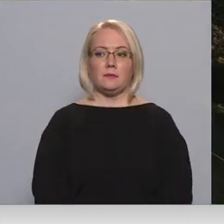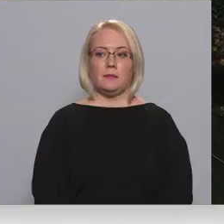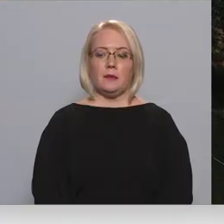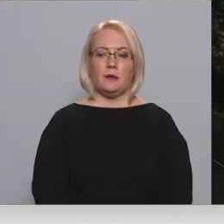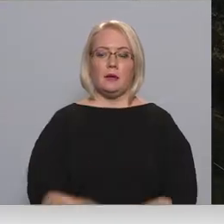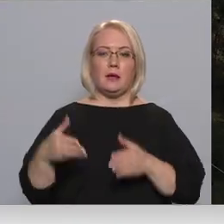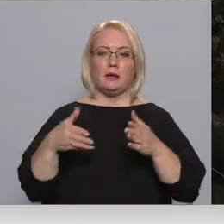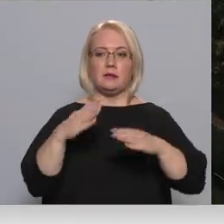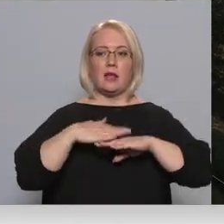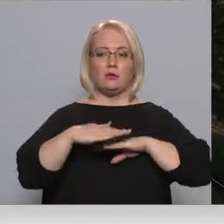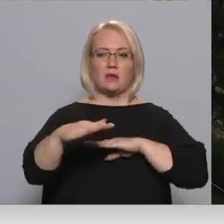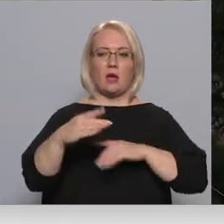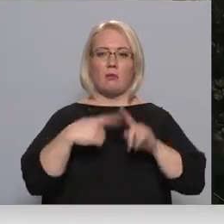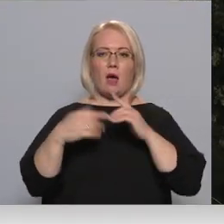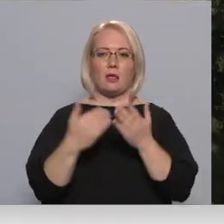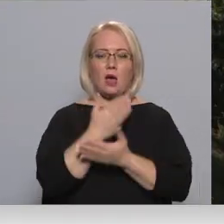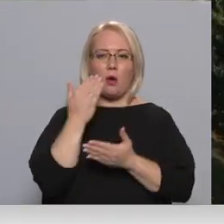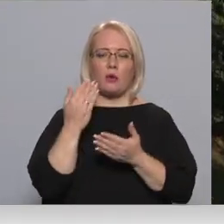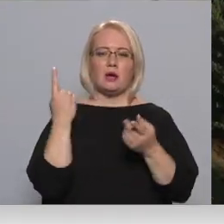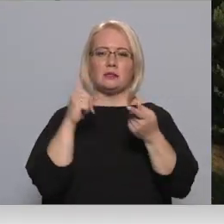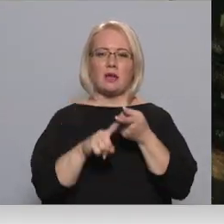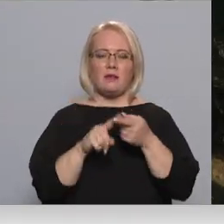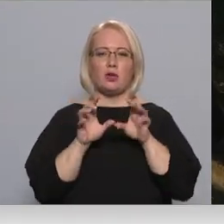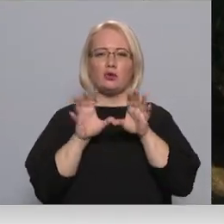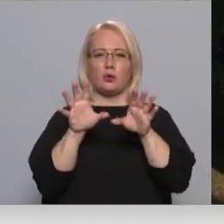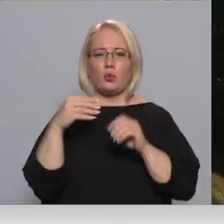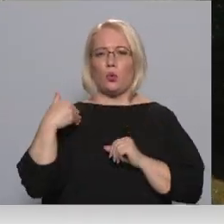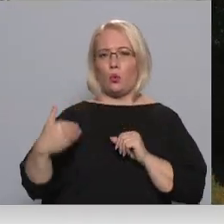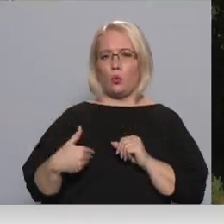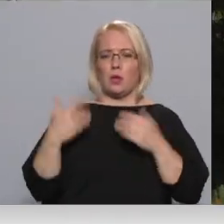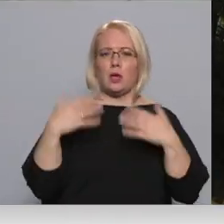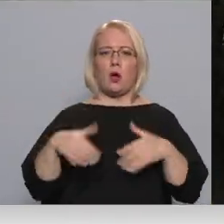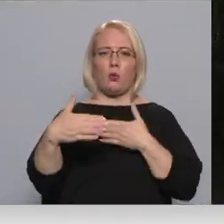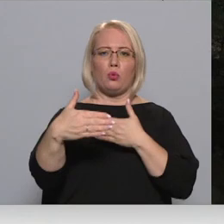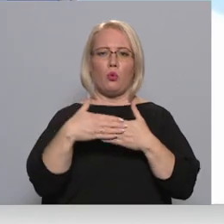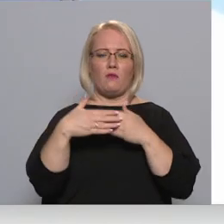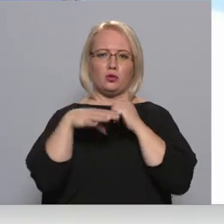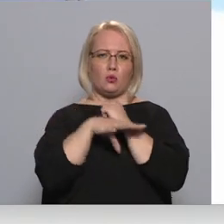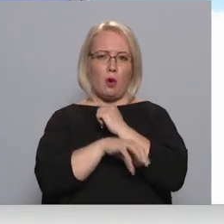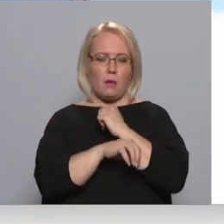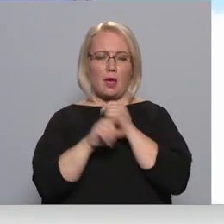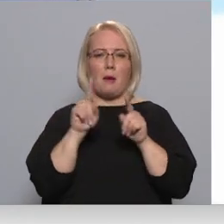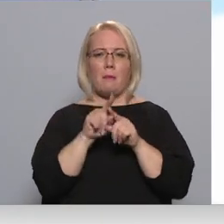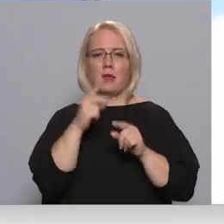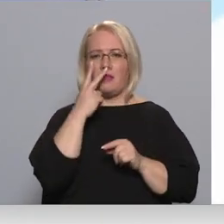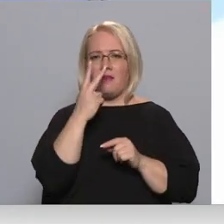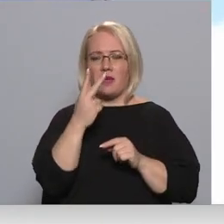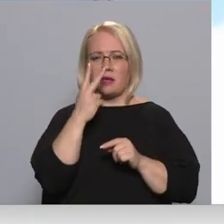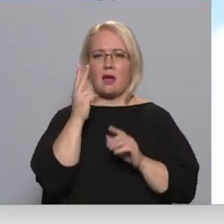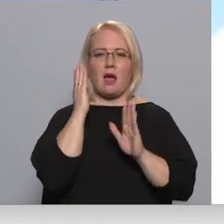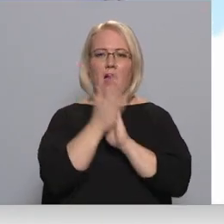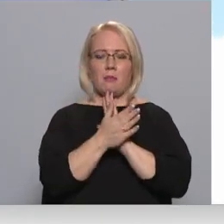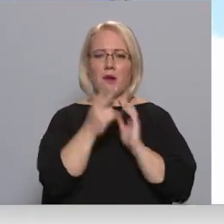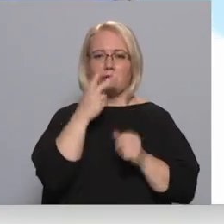Cēļa seguma atjaunošana uz šoseiskas savieno skrundu un kuldīgu jau tuvojas noslēgumam, bet vērīgāks garām braucējas